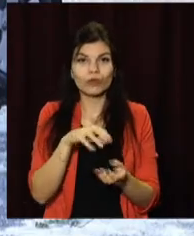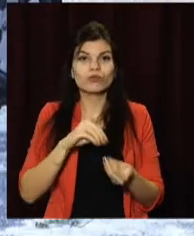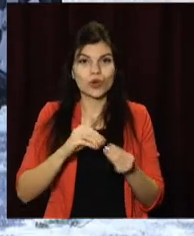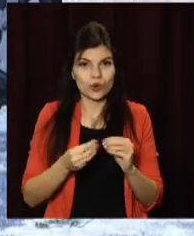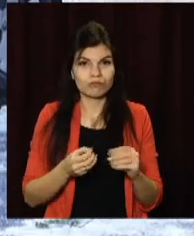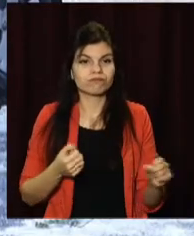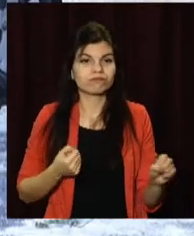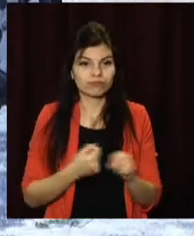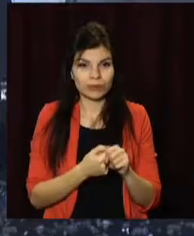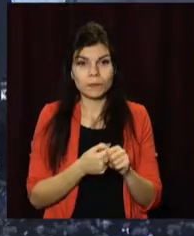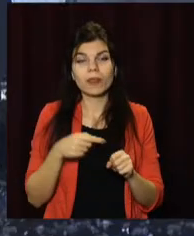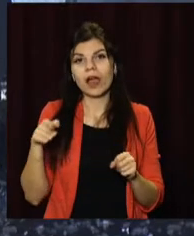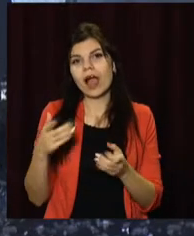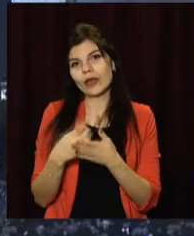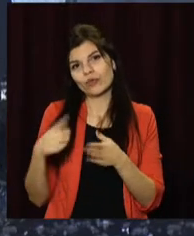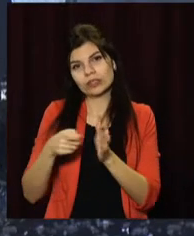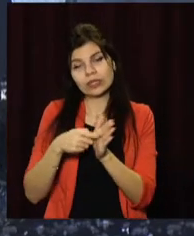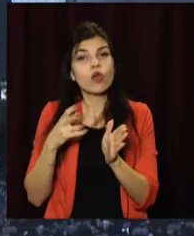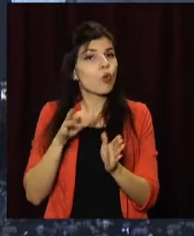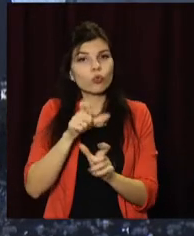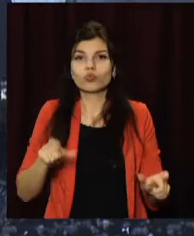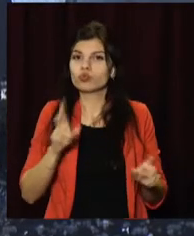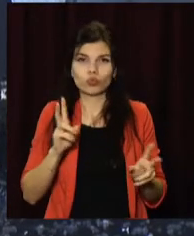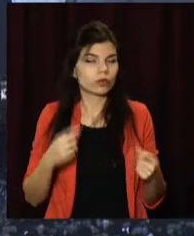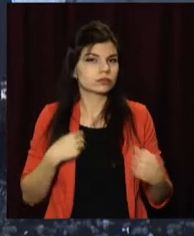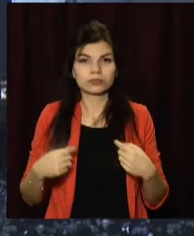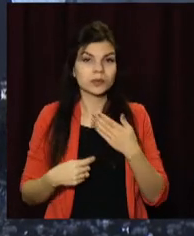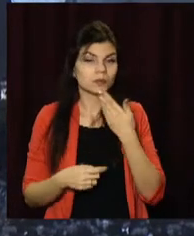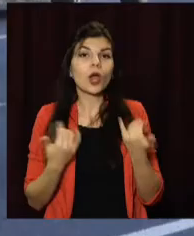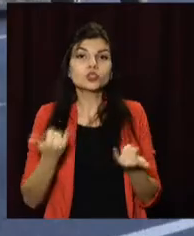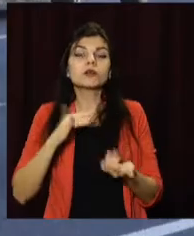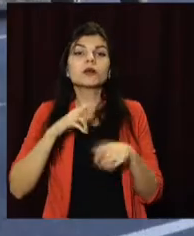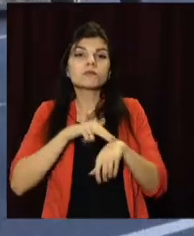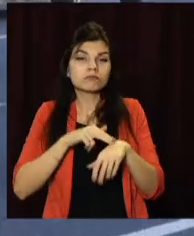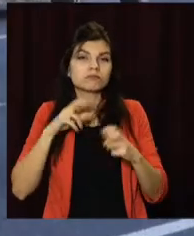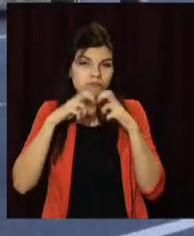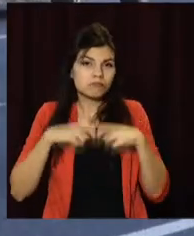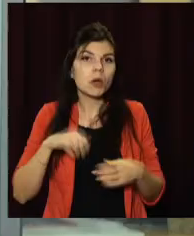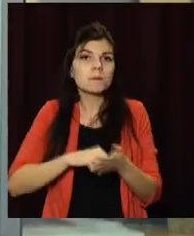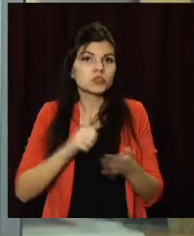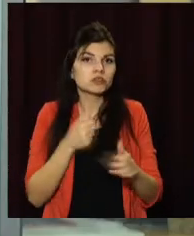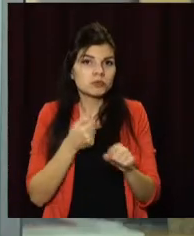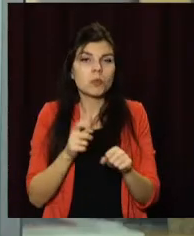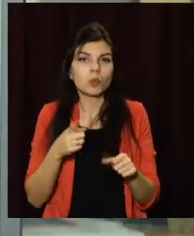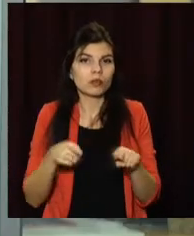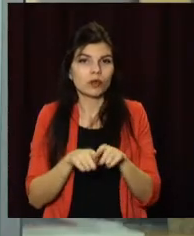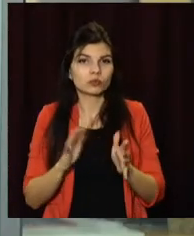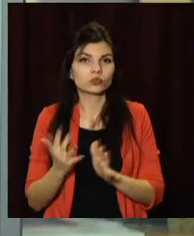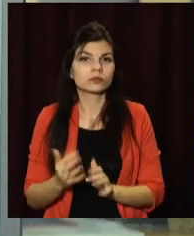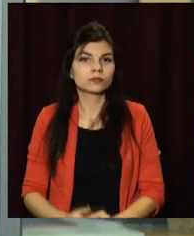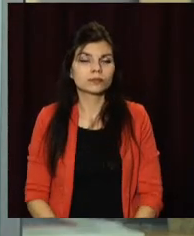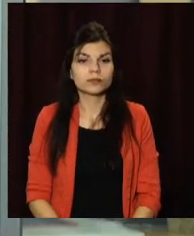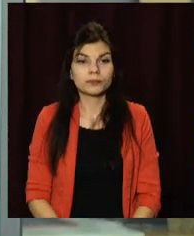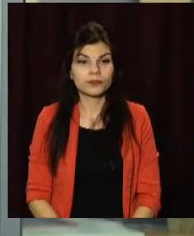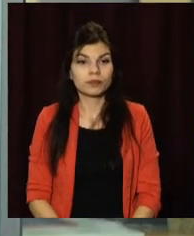незначні подряпини. В ДТП ніхто не постраждав. Обставини зараз з'ясовують правоохоронці. Не обійшлося без